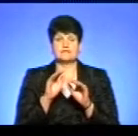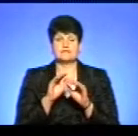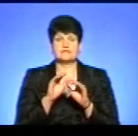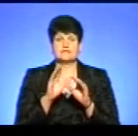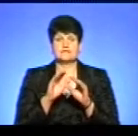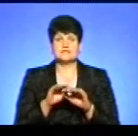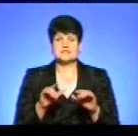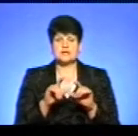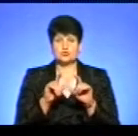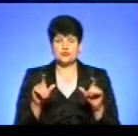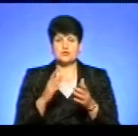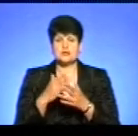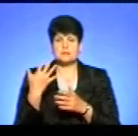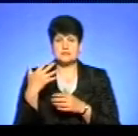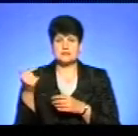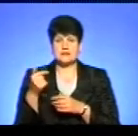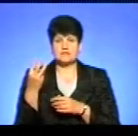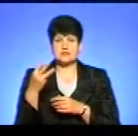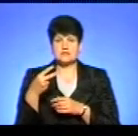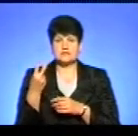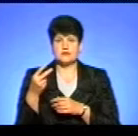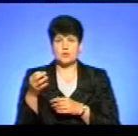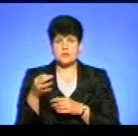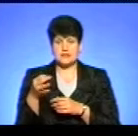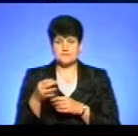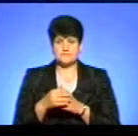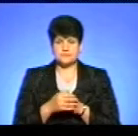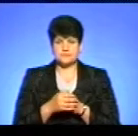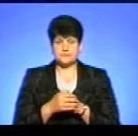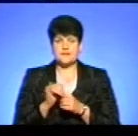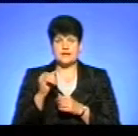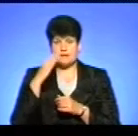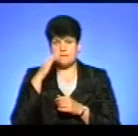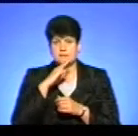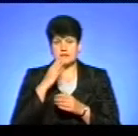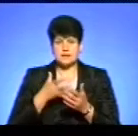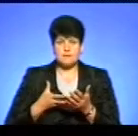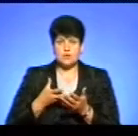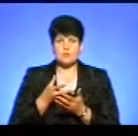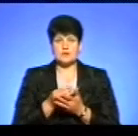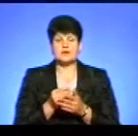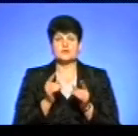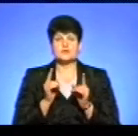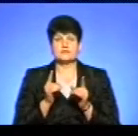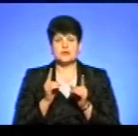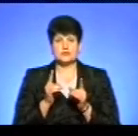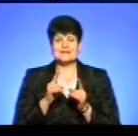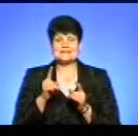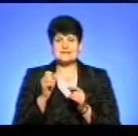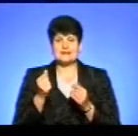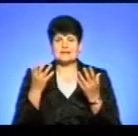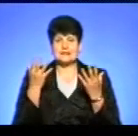50 гривень 32 копійки. І батьки проплачують виключно за дні